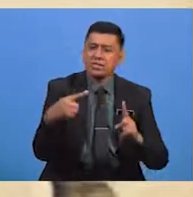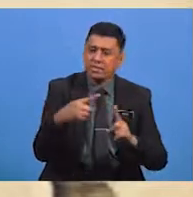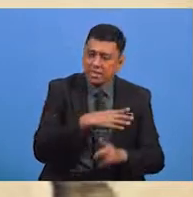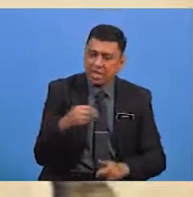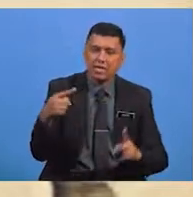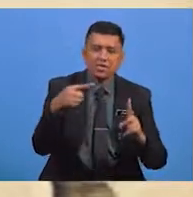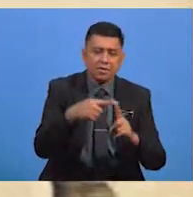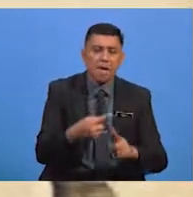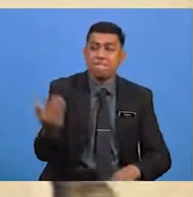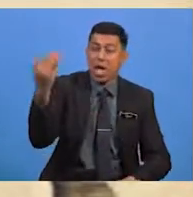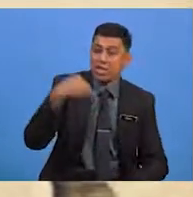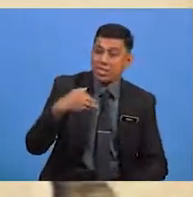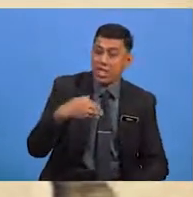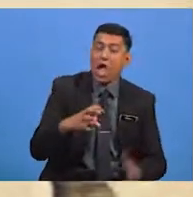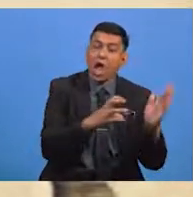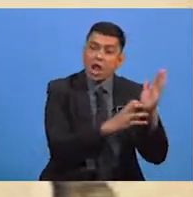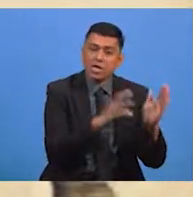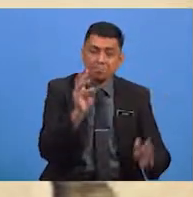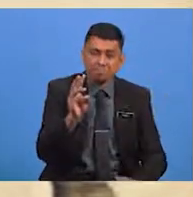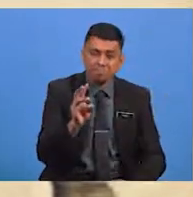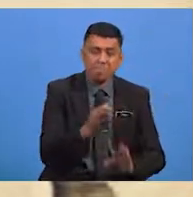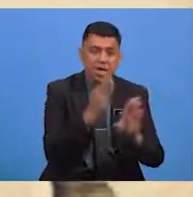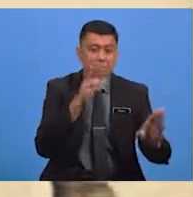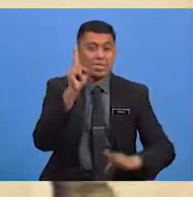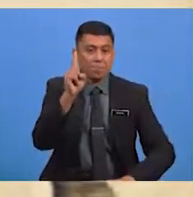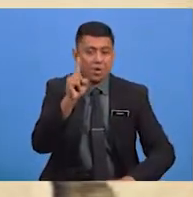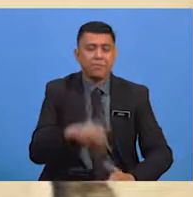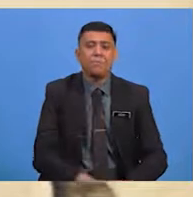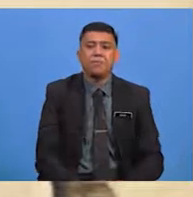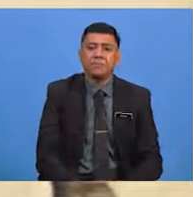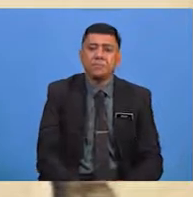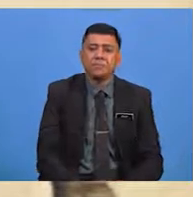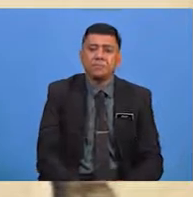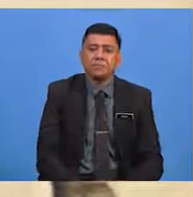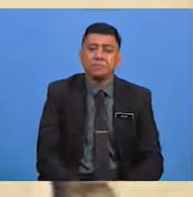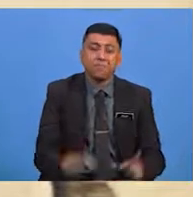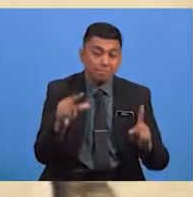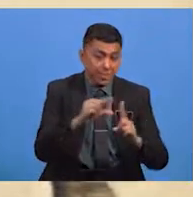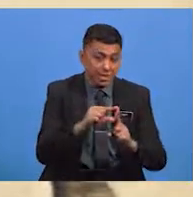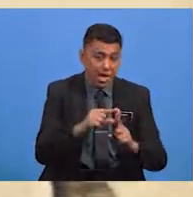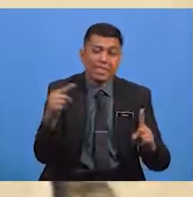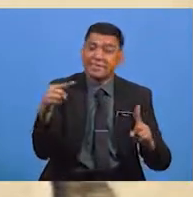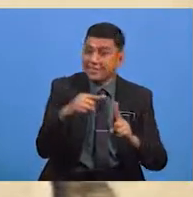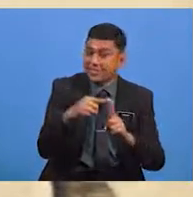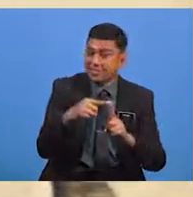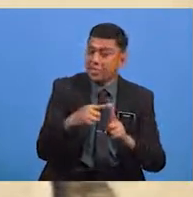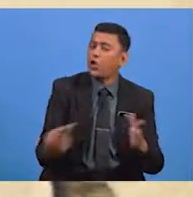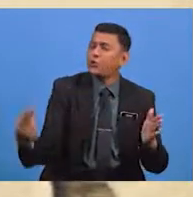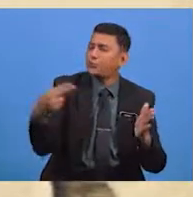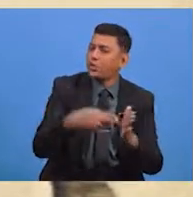Dalam Rangkap Keenam Baris Yang Pertama Iaitu Perkataan Ke